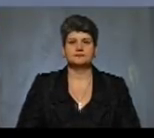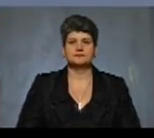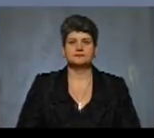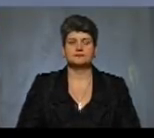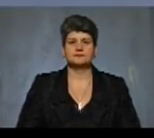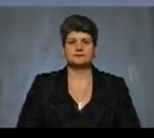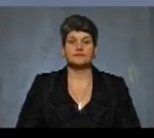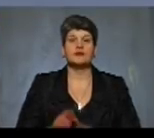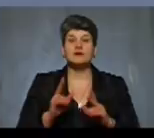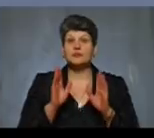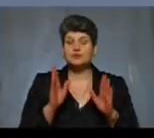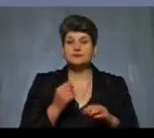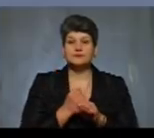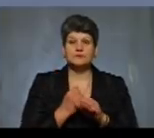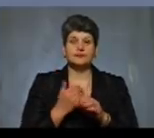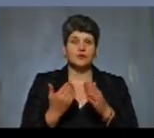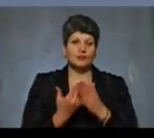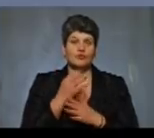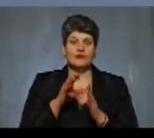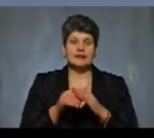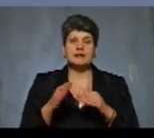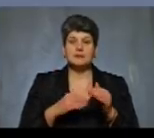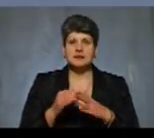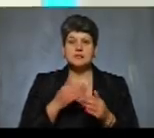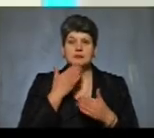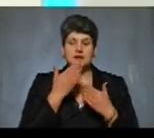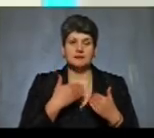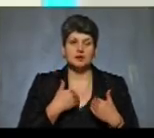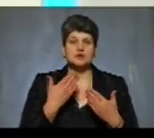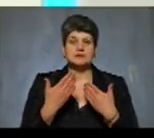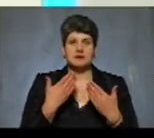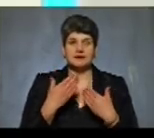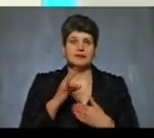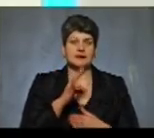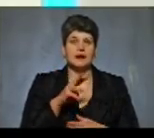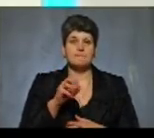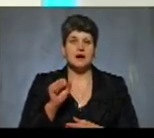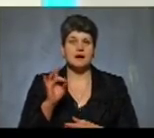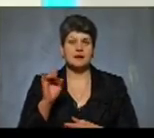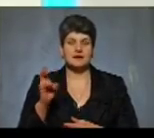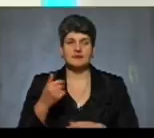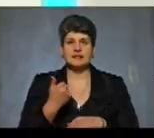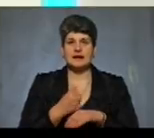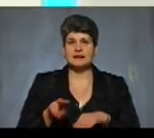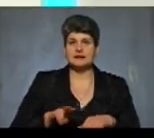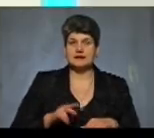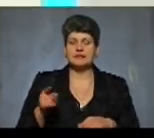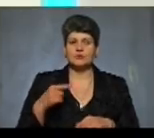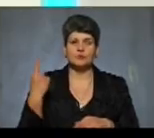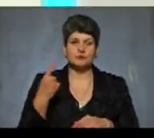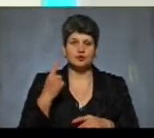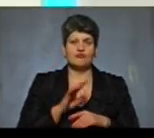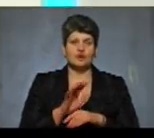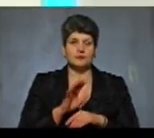Власне, як будуть діяти нововведення на практиці, запитаємо нашого спікера. Поруч зі мною Наталія Марків, генеральний директор Тернопільського обласного